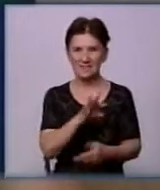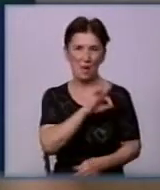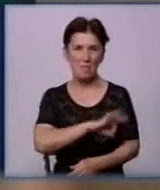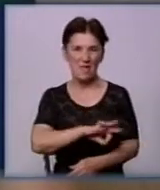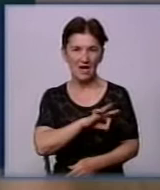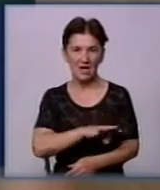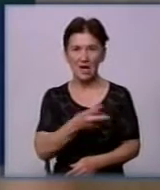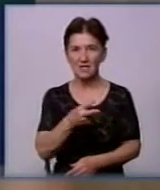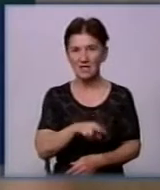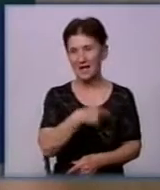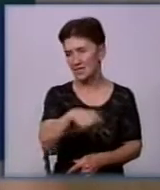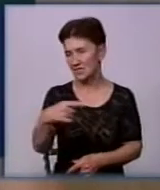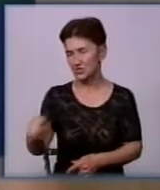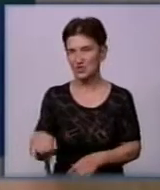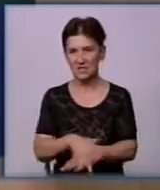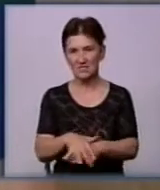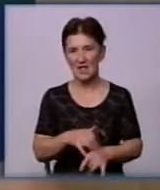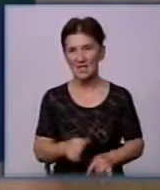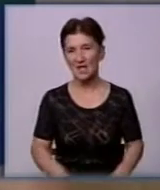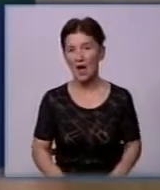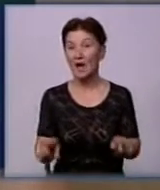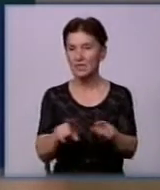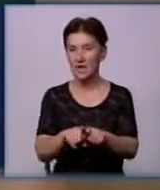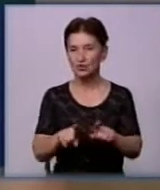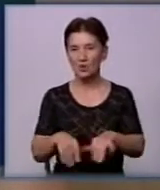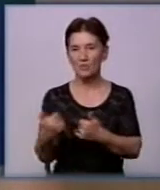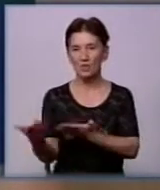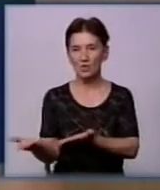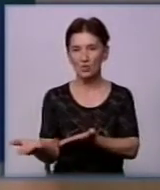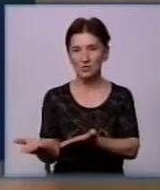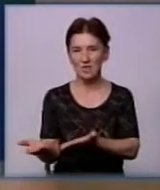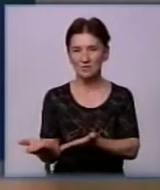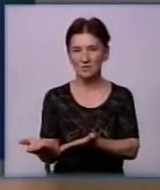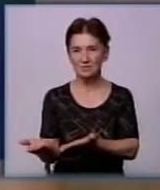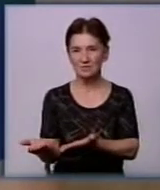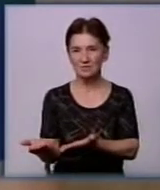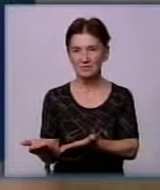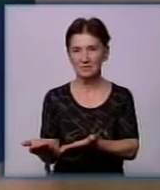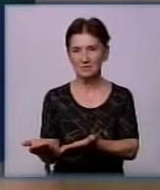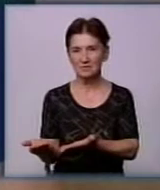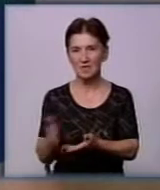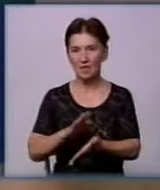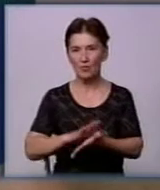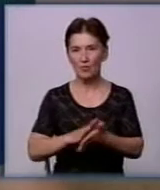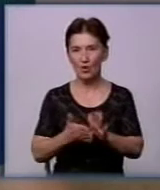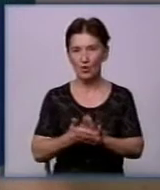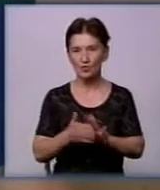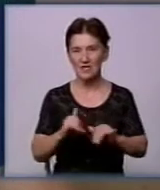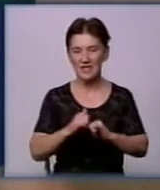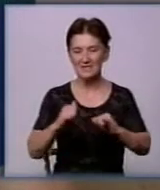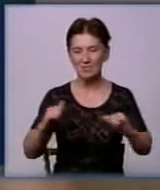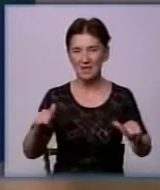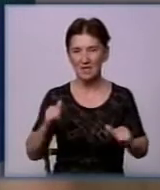інших категорій населення. Також пропонується положенням збільшити